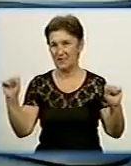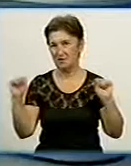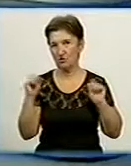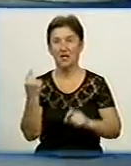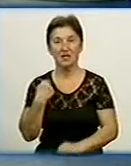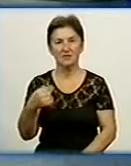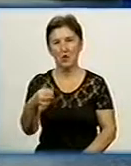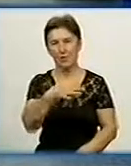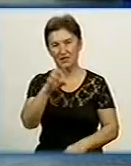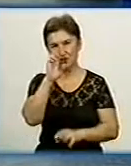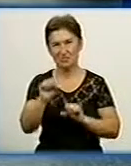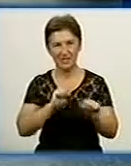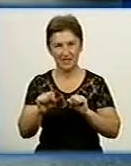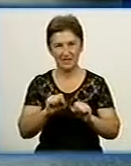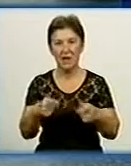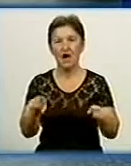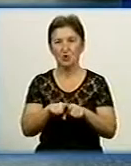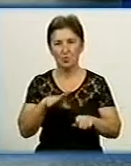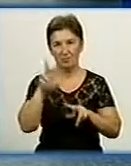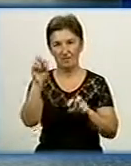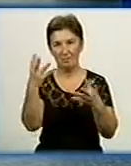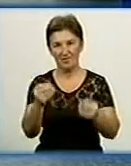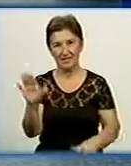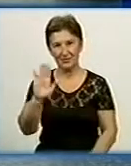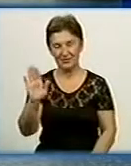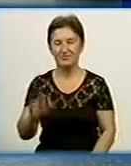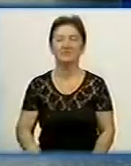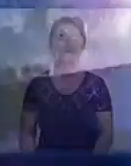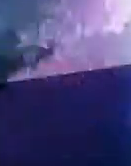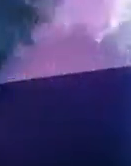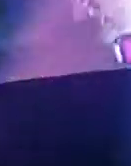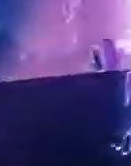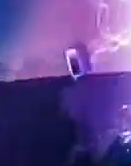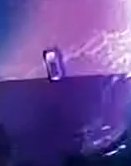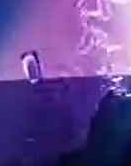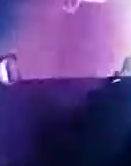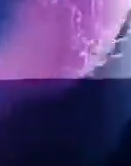Кіровоградської обласної державної адміністрації. Такою була тема дня. Дякую. Дякую вам. Дякую.